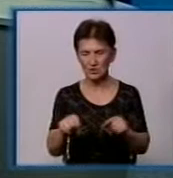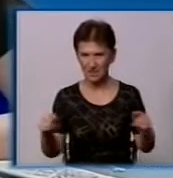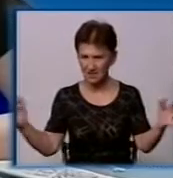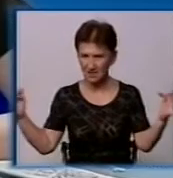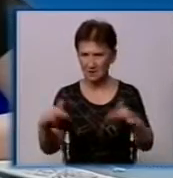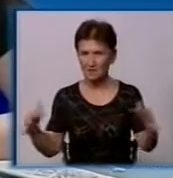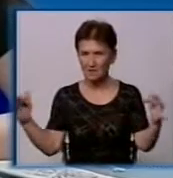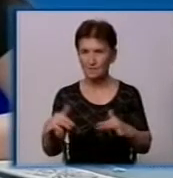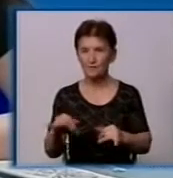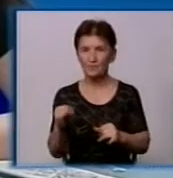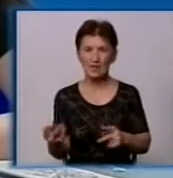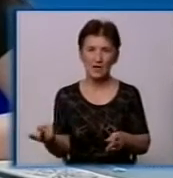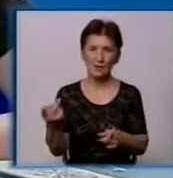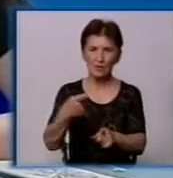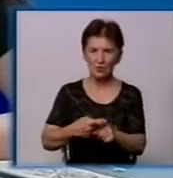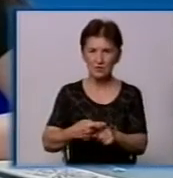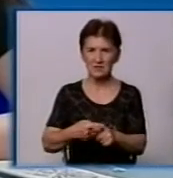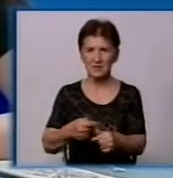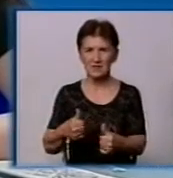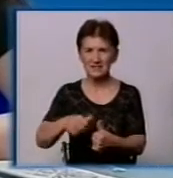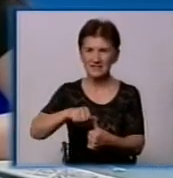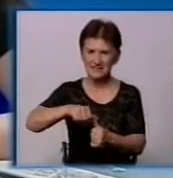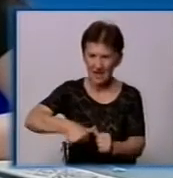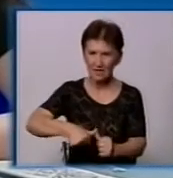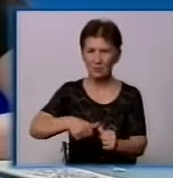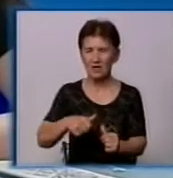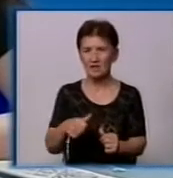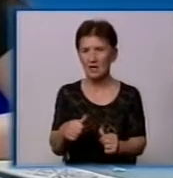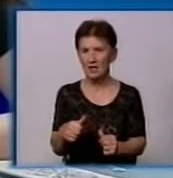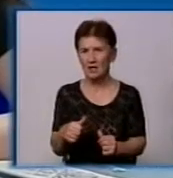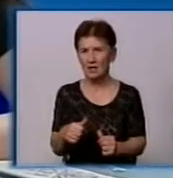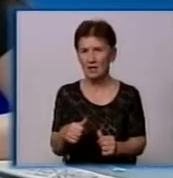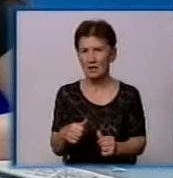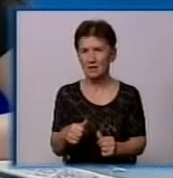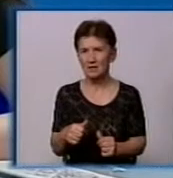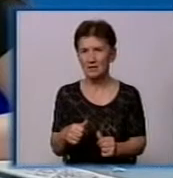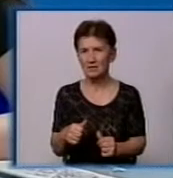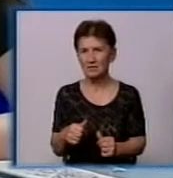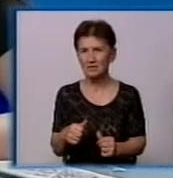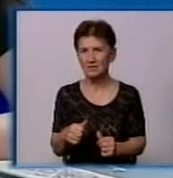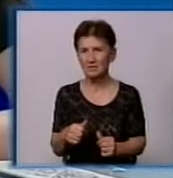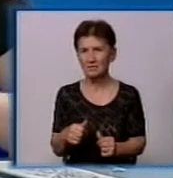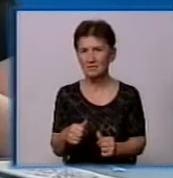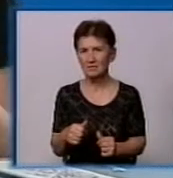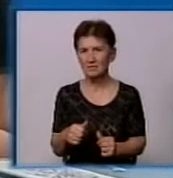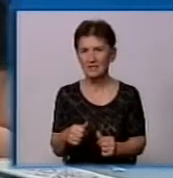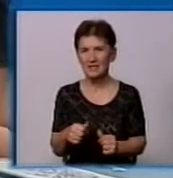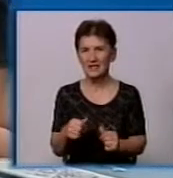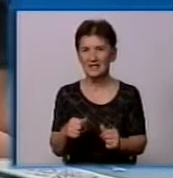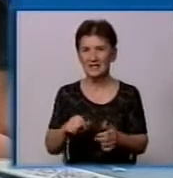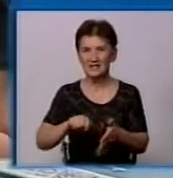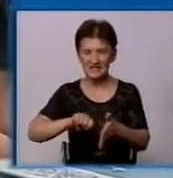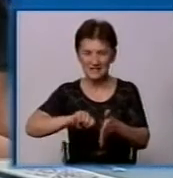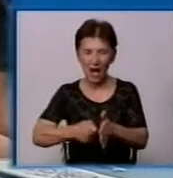А також можливість закріплення контейнера замком, щоб його